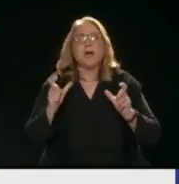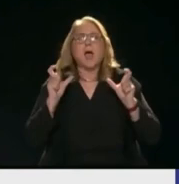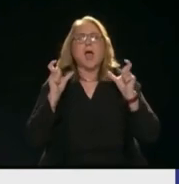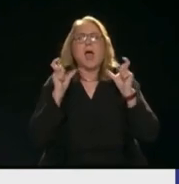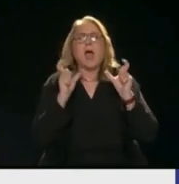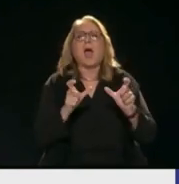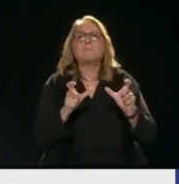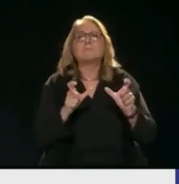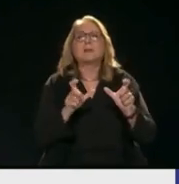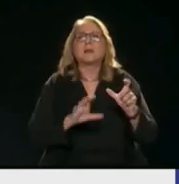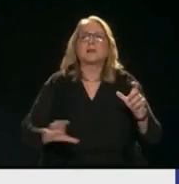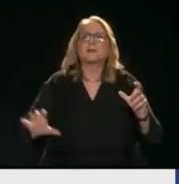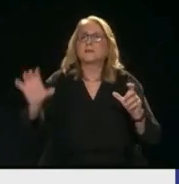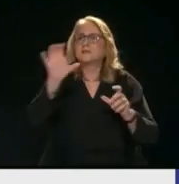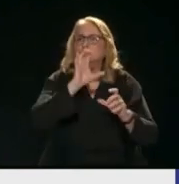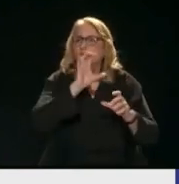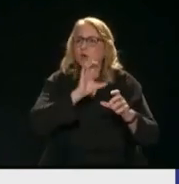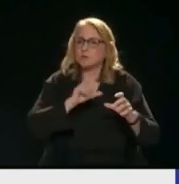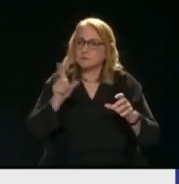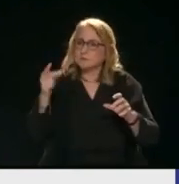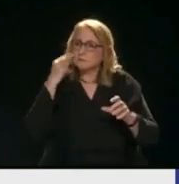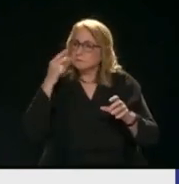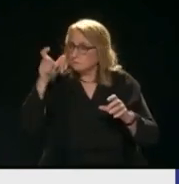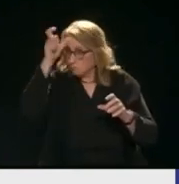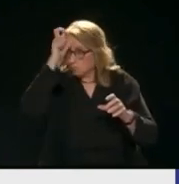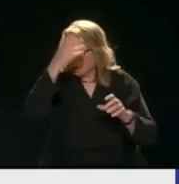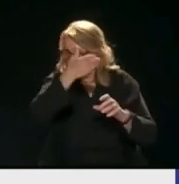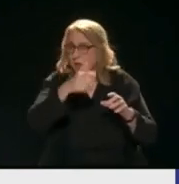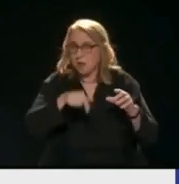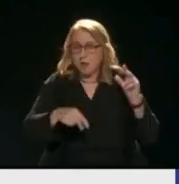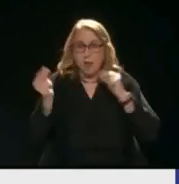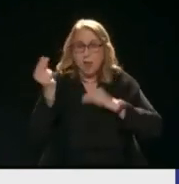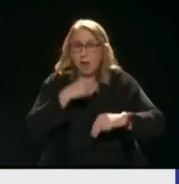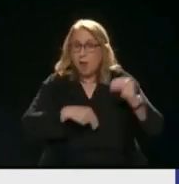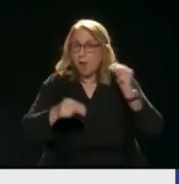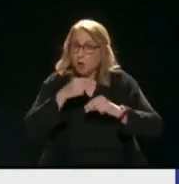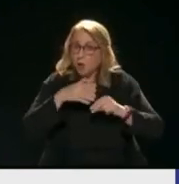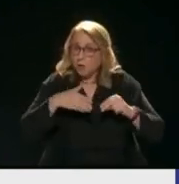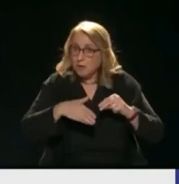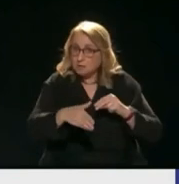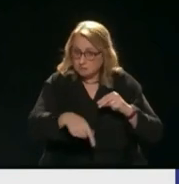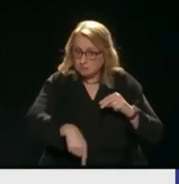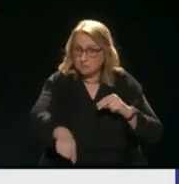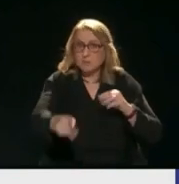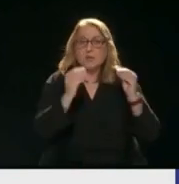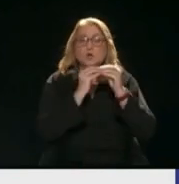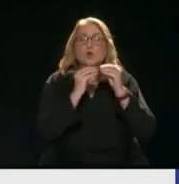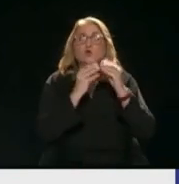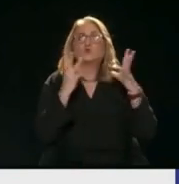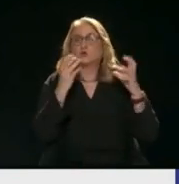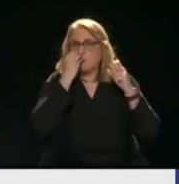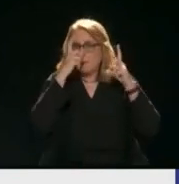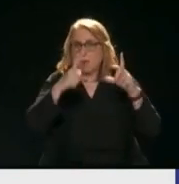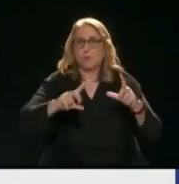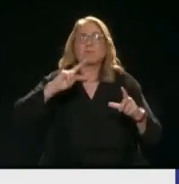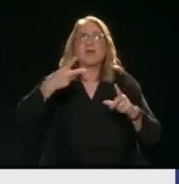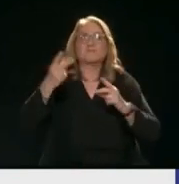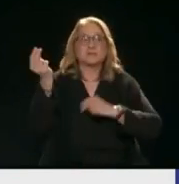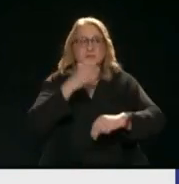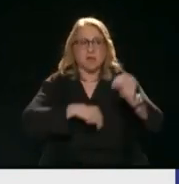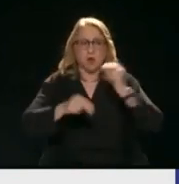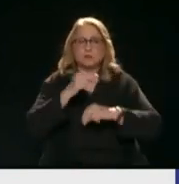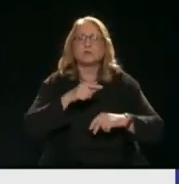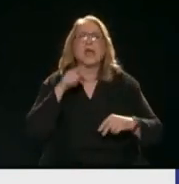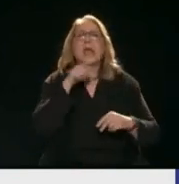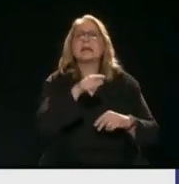Έχουμε και τις εκλογές στην Τουρκία Πάμε σε δεύτερο γύρο εκεί 28 Μαΐου Θεωρείτε κύριε πρόεδρε